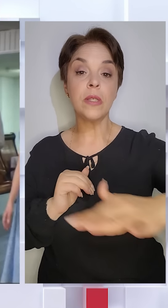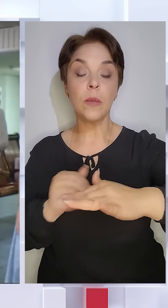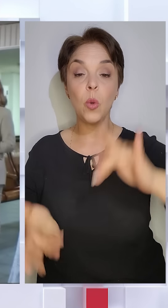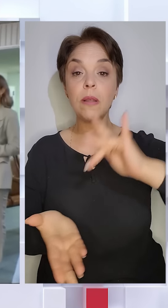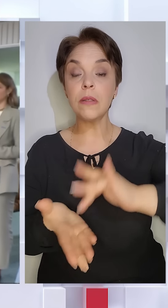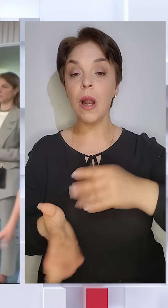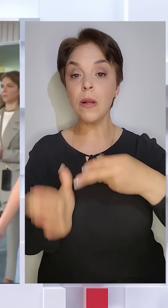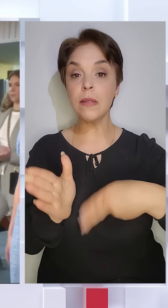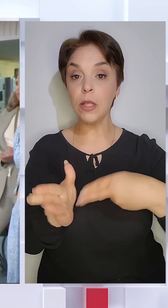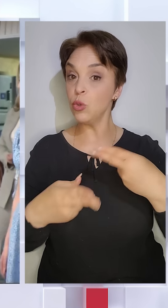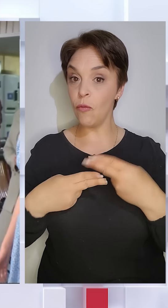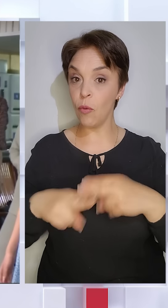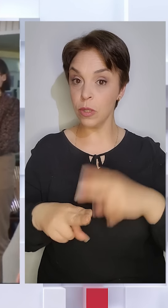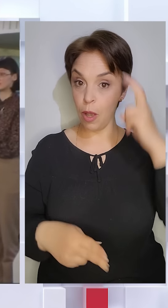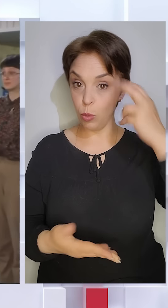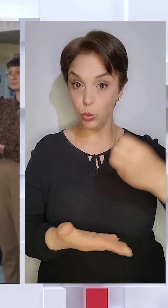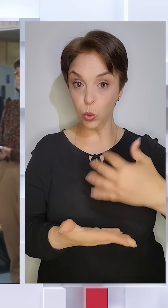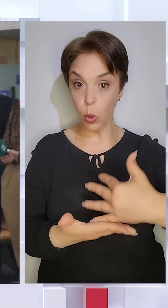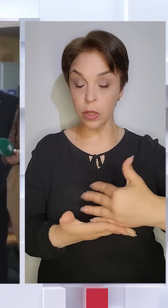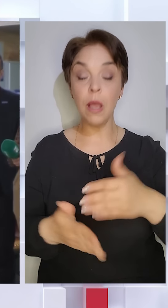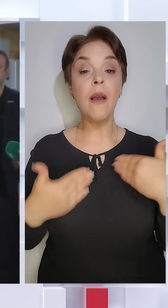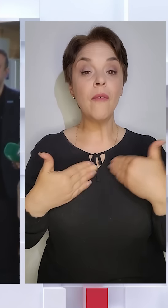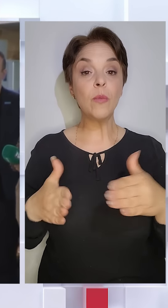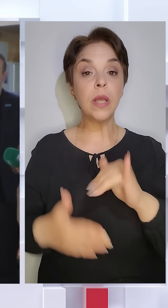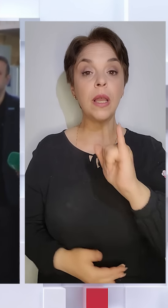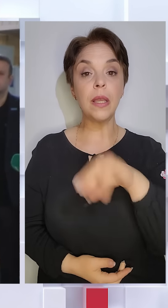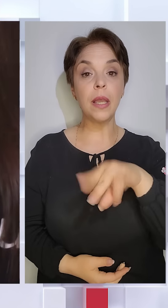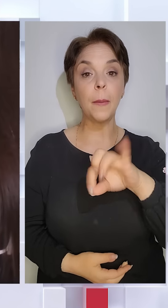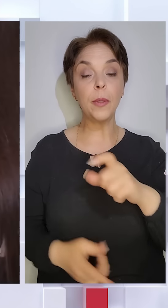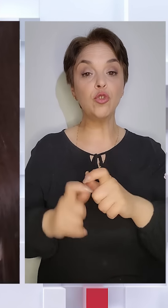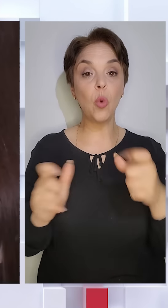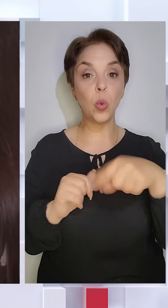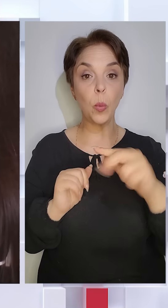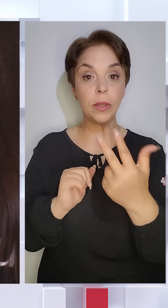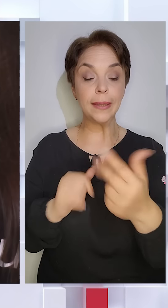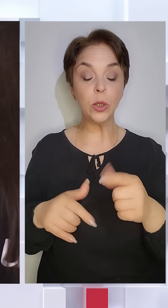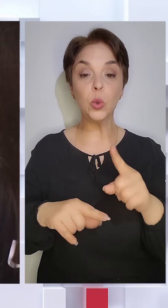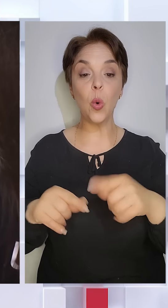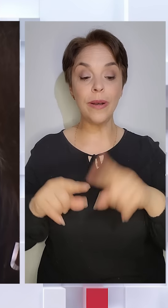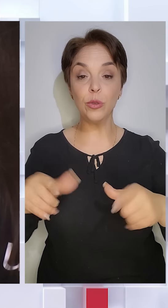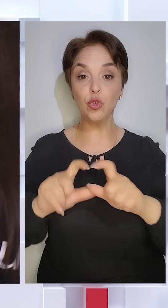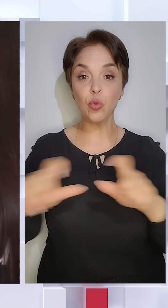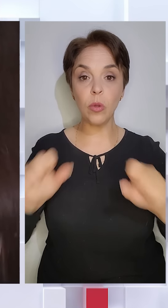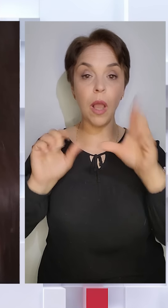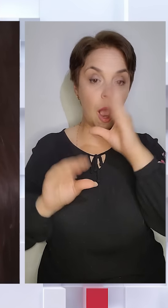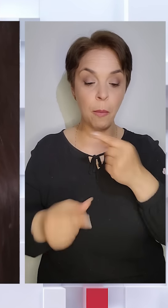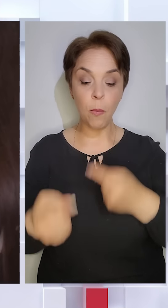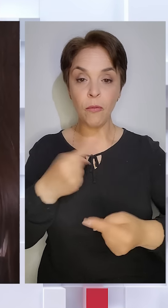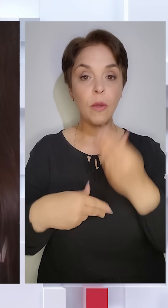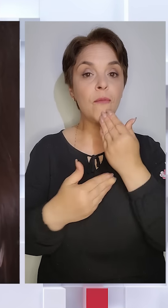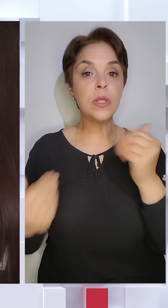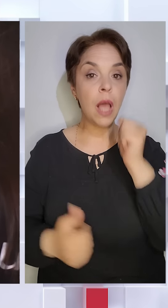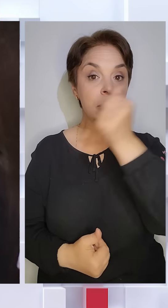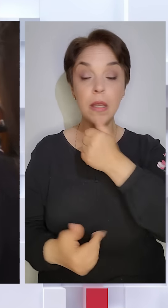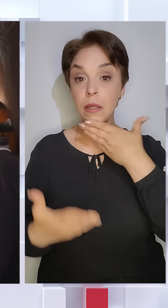Центрального залізничного вокзалу столиці. Випускники Єрпінської школи номер три до стін нерідного закладу змогли повернутися в останній